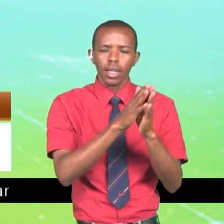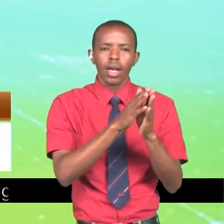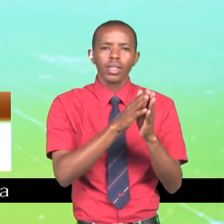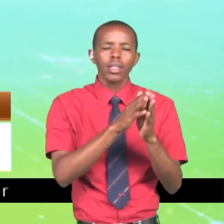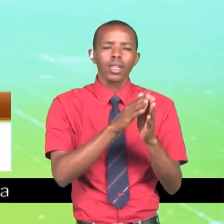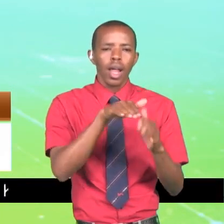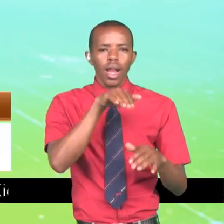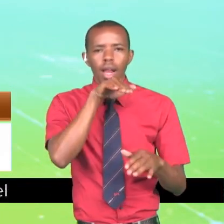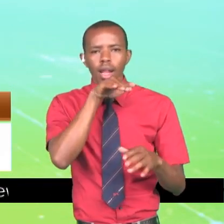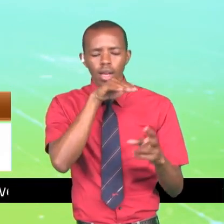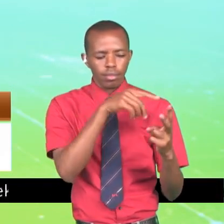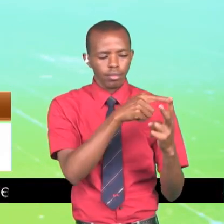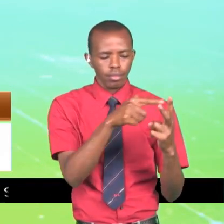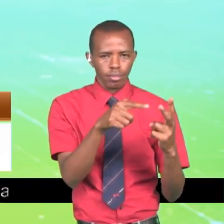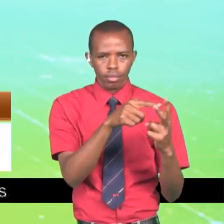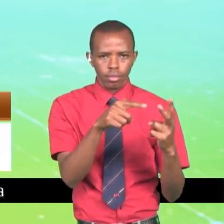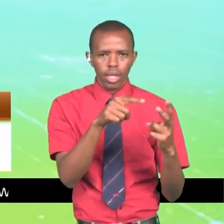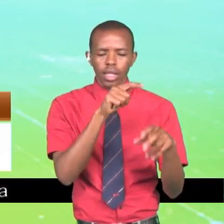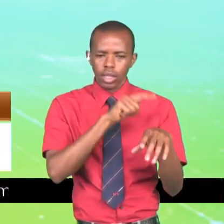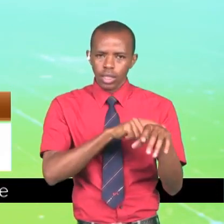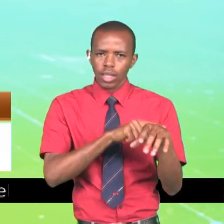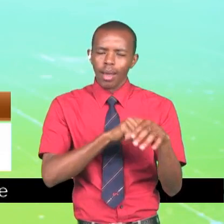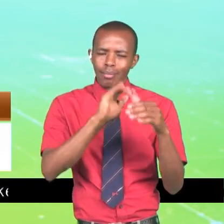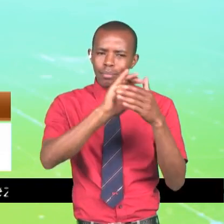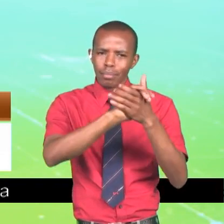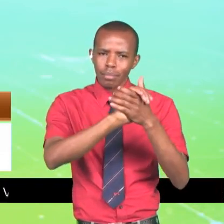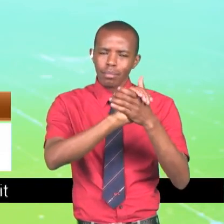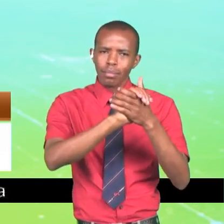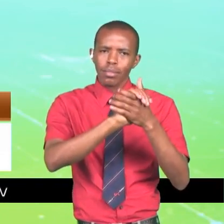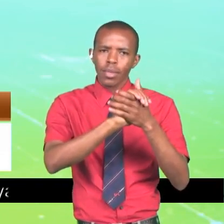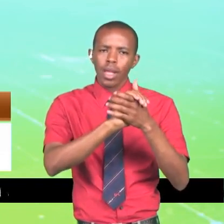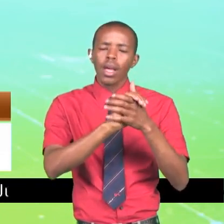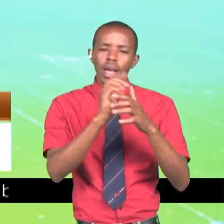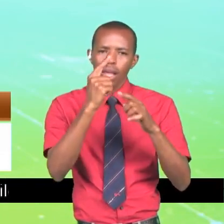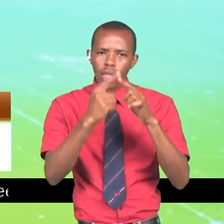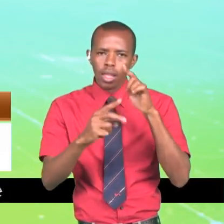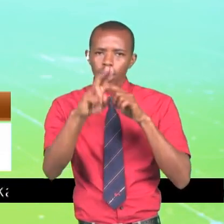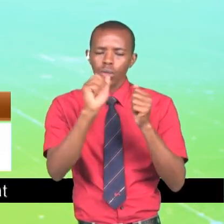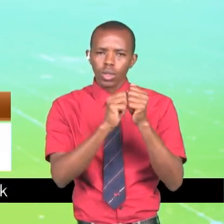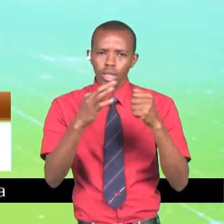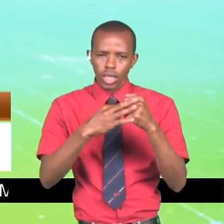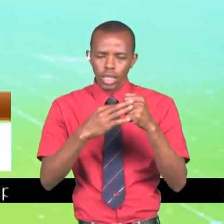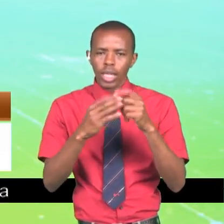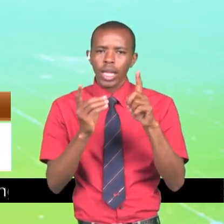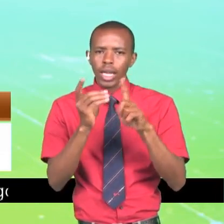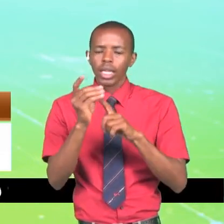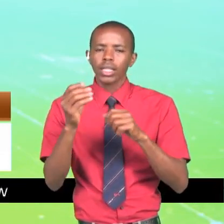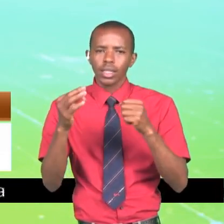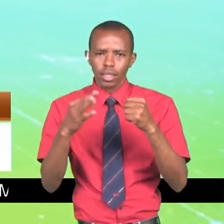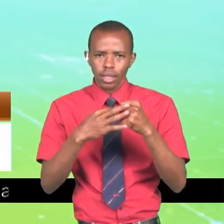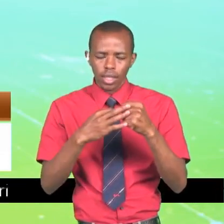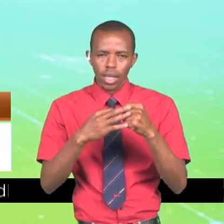minister Raila Odinga. Wakati ambapo wali salimiana muaka wa 20.9.3